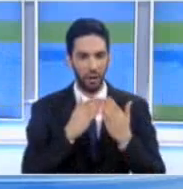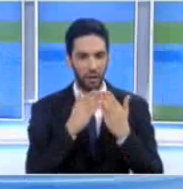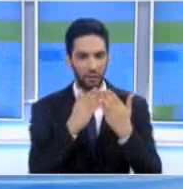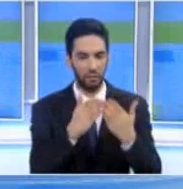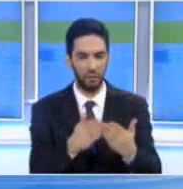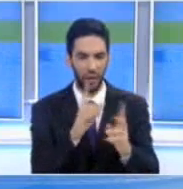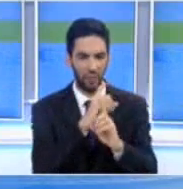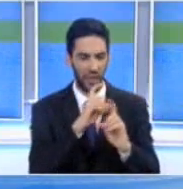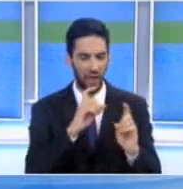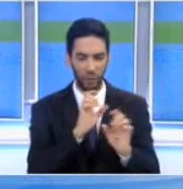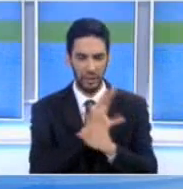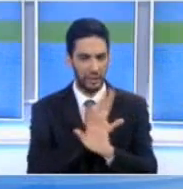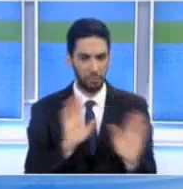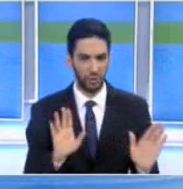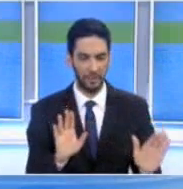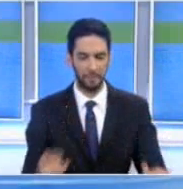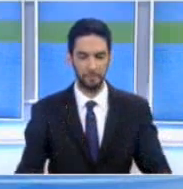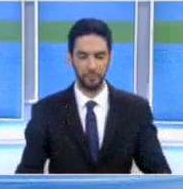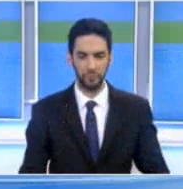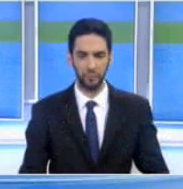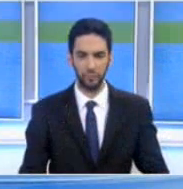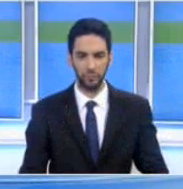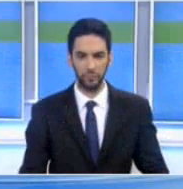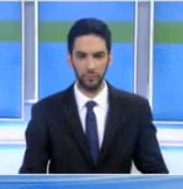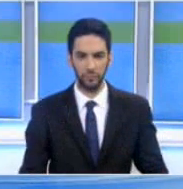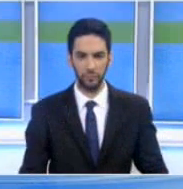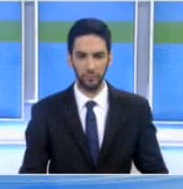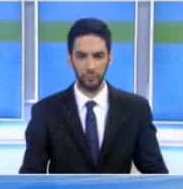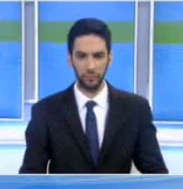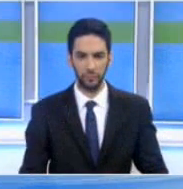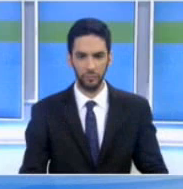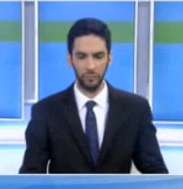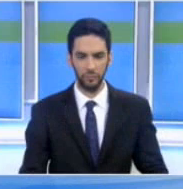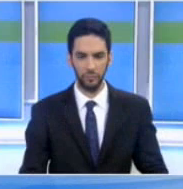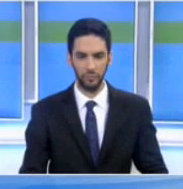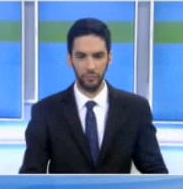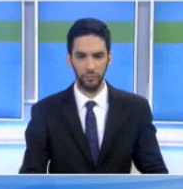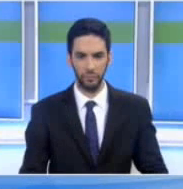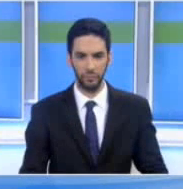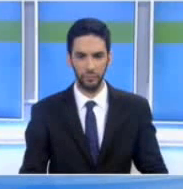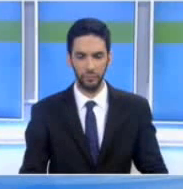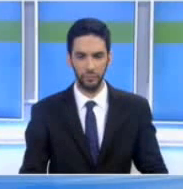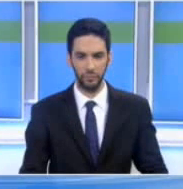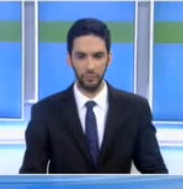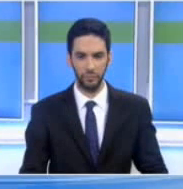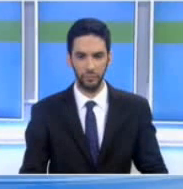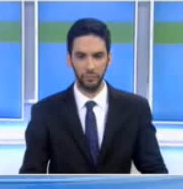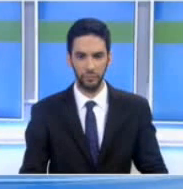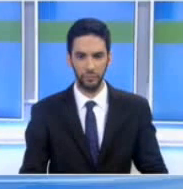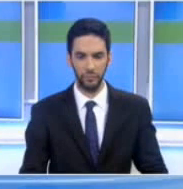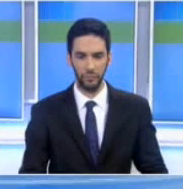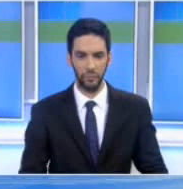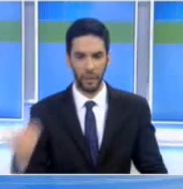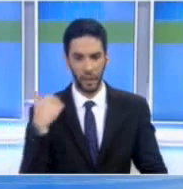τουρκογές δυνάμεις που βρίσκονται κατεχόμενα Σε κάθε περίπτωση υπάρχουν και τα μέσα και η